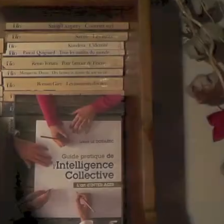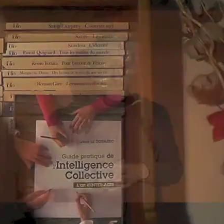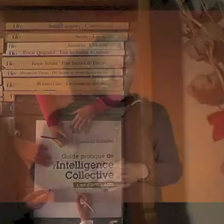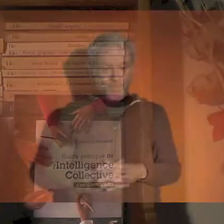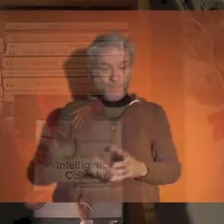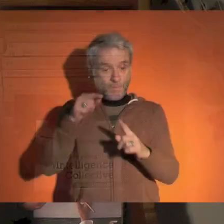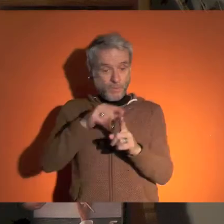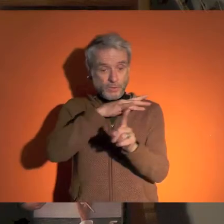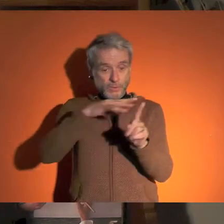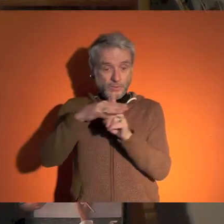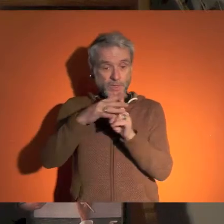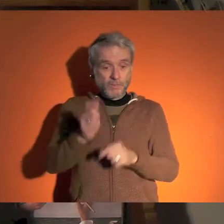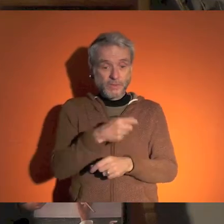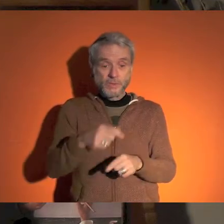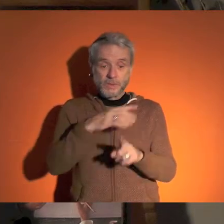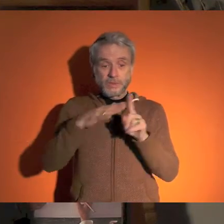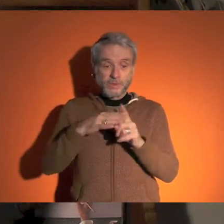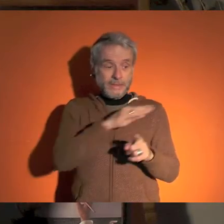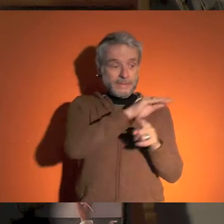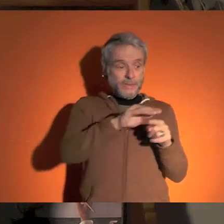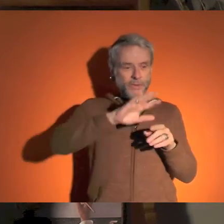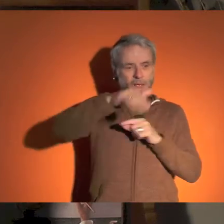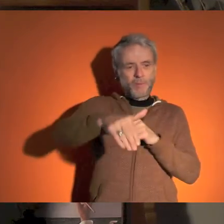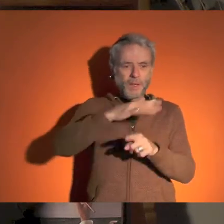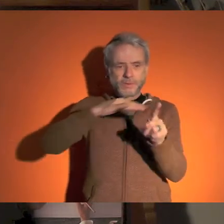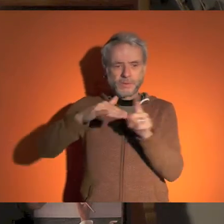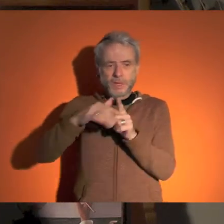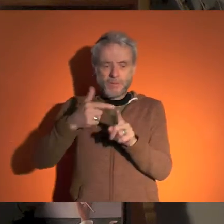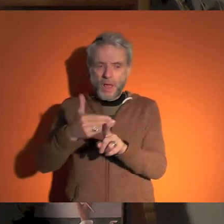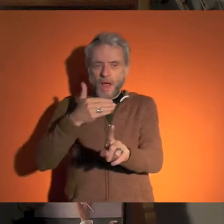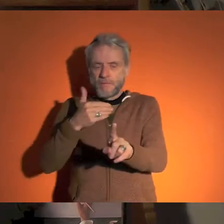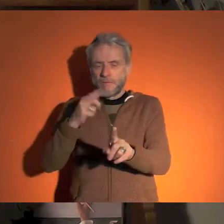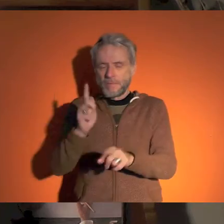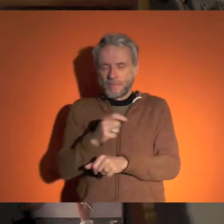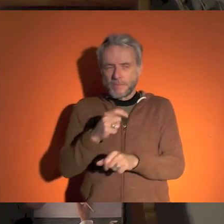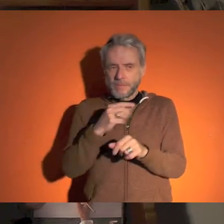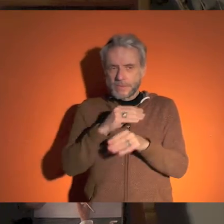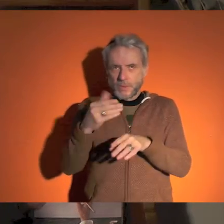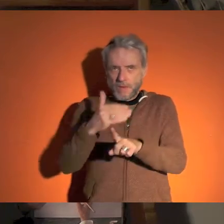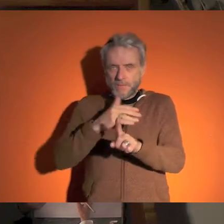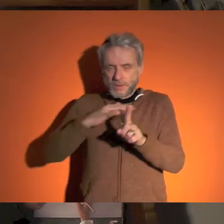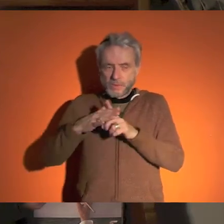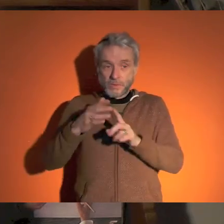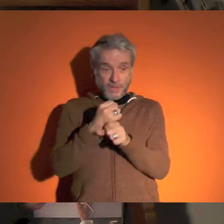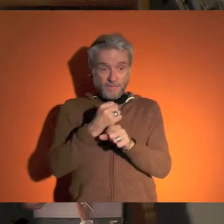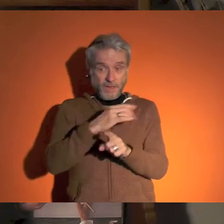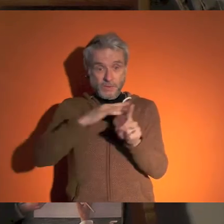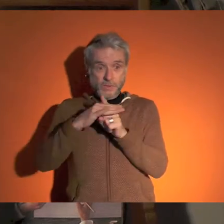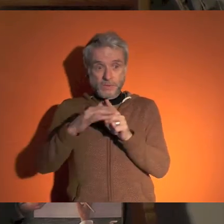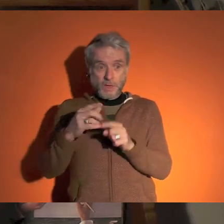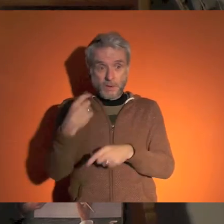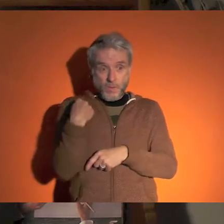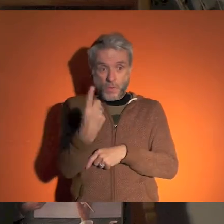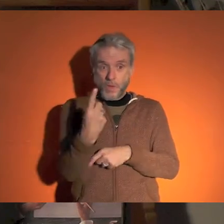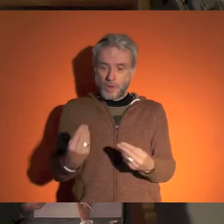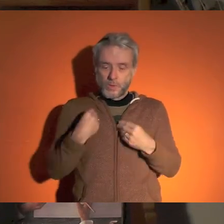La question du social intervient bien après la sécurité. Moi, je l'aurais même mis avant. Avant tout, le travail social